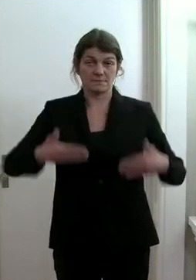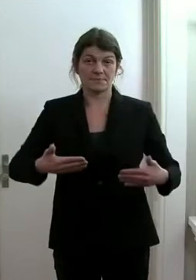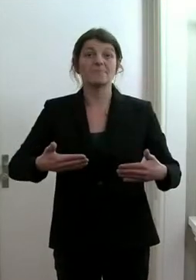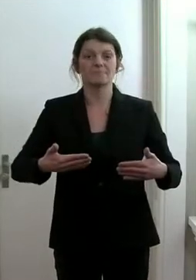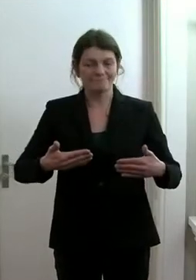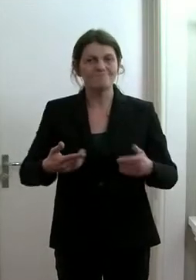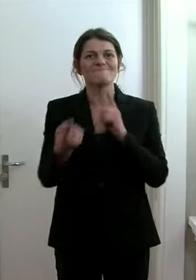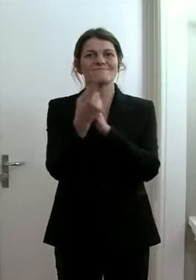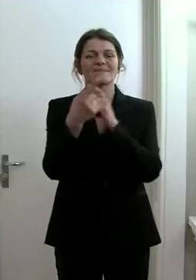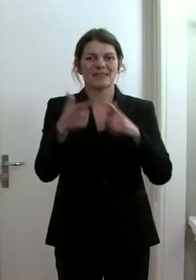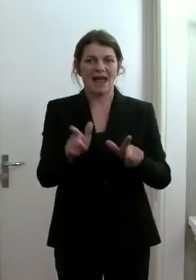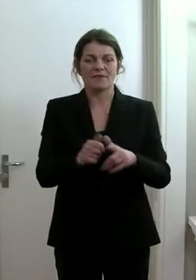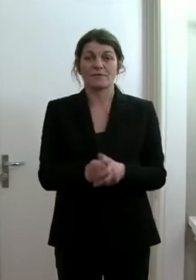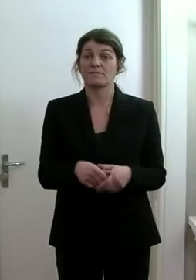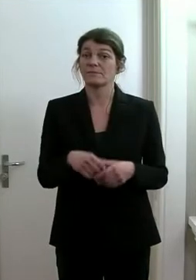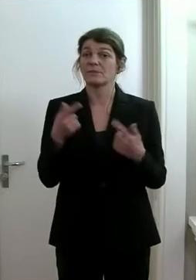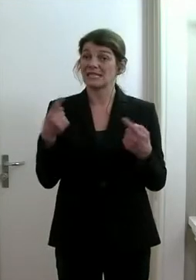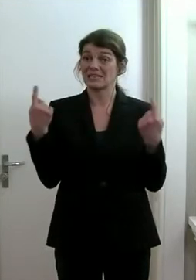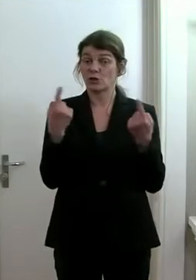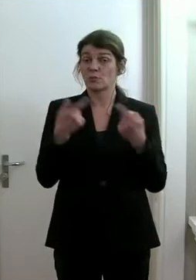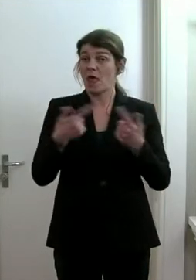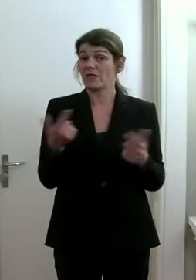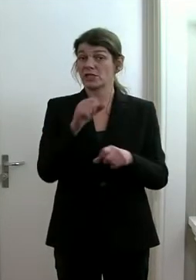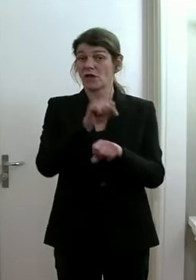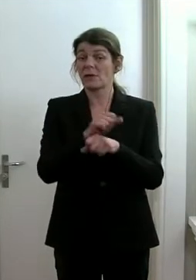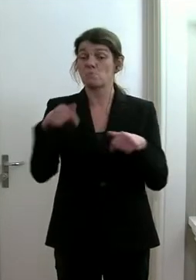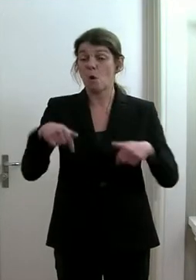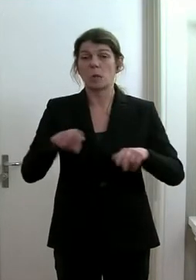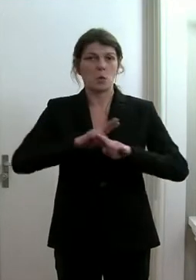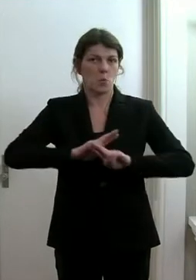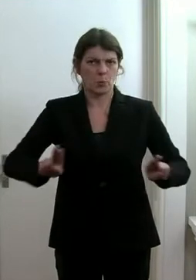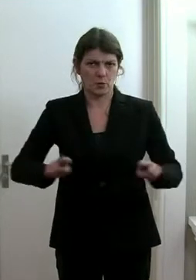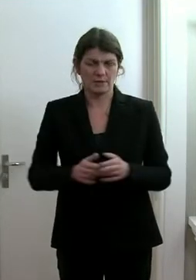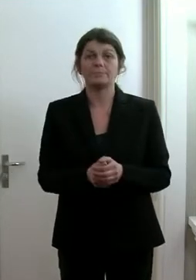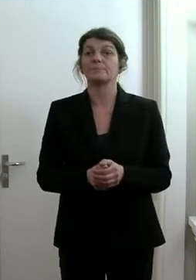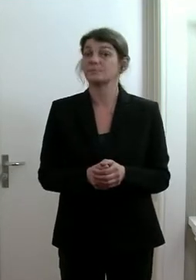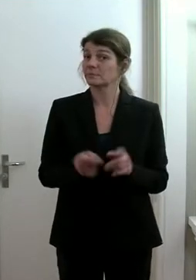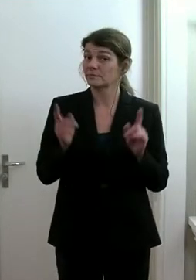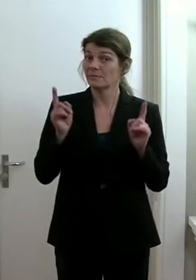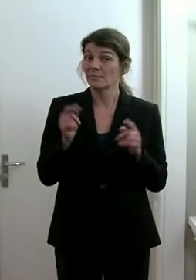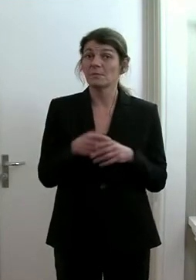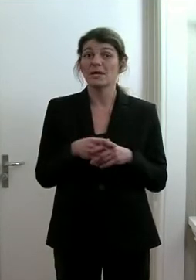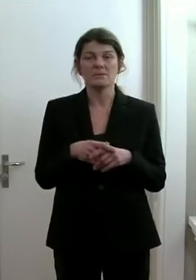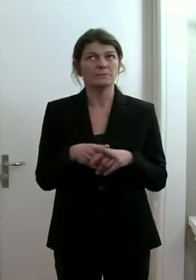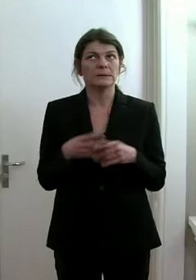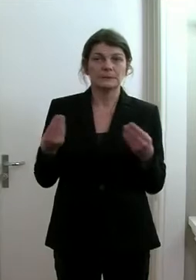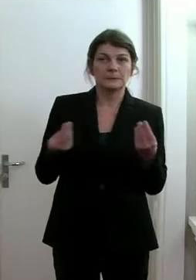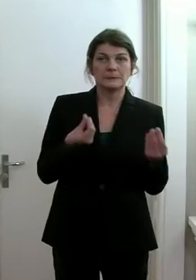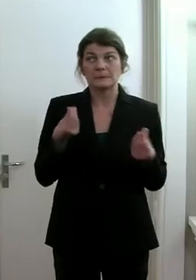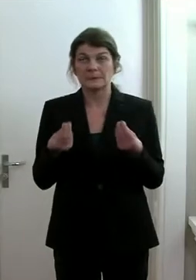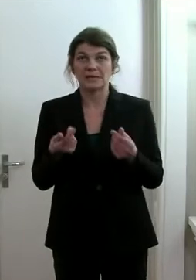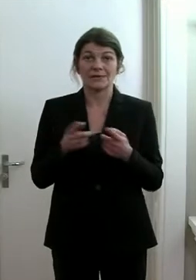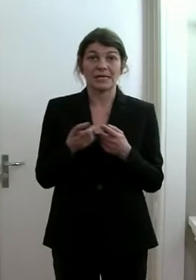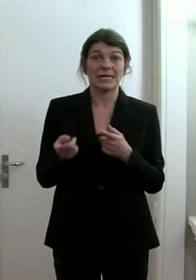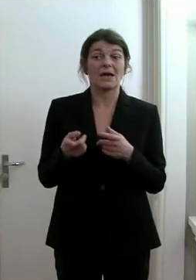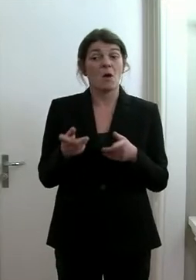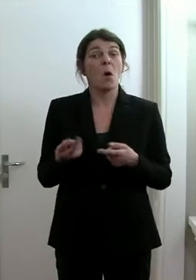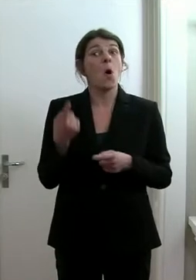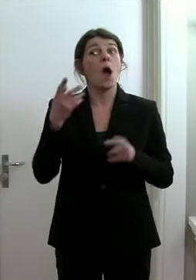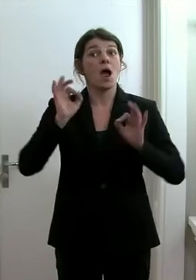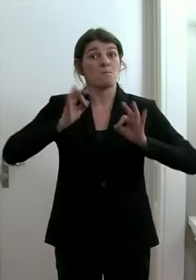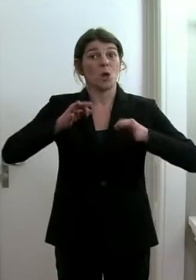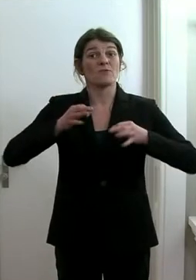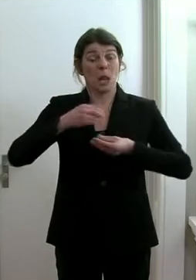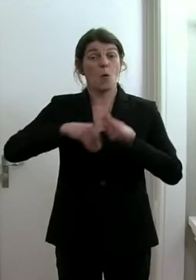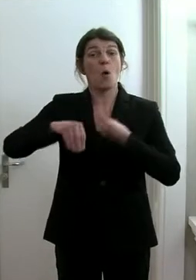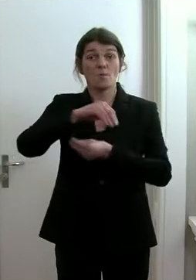Die Lage ist im Landesgefängnis sonst ruhig und sie ist aber sehr geprägt von einer hohen Professionalität im